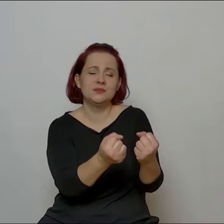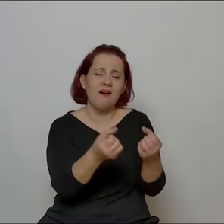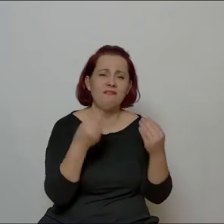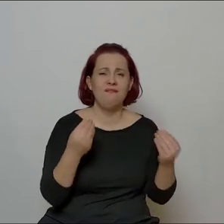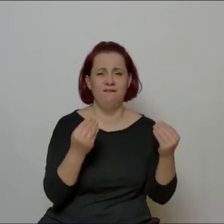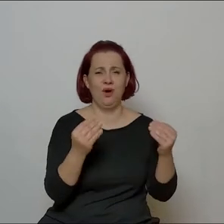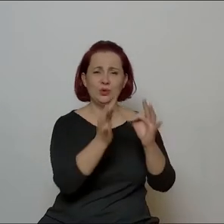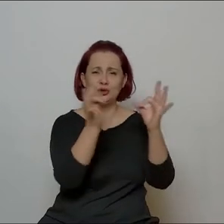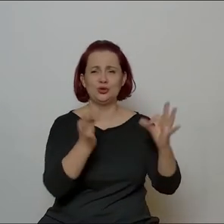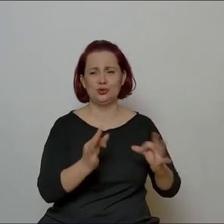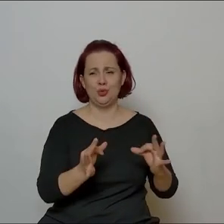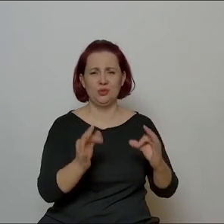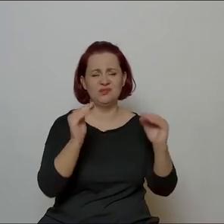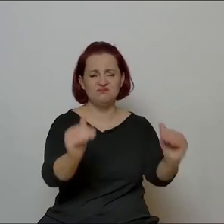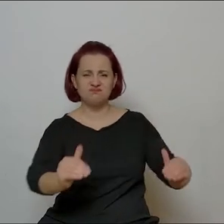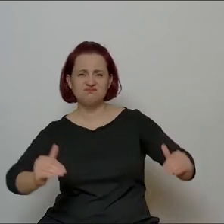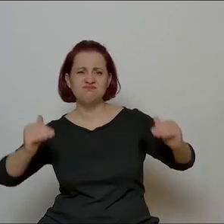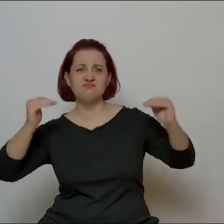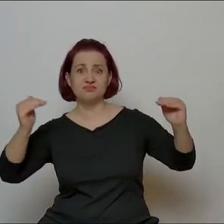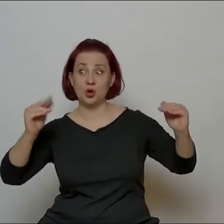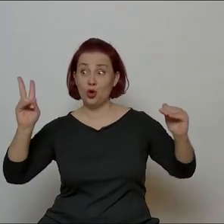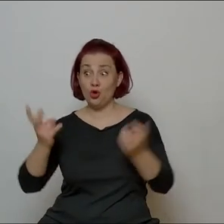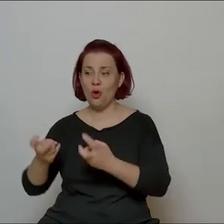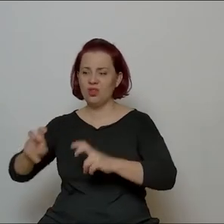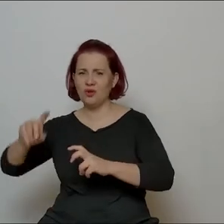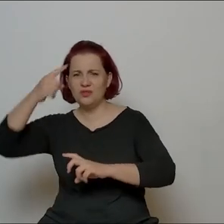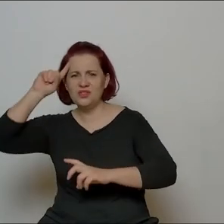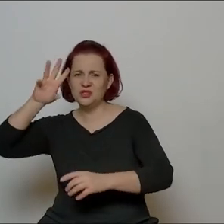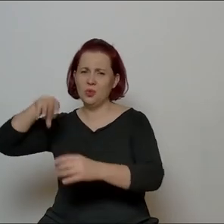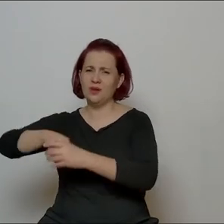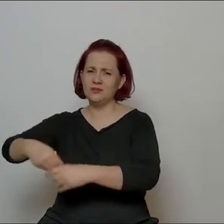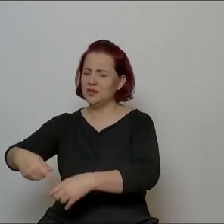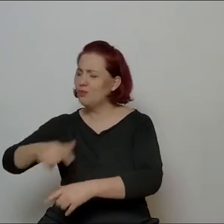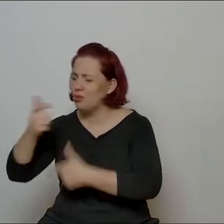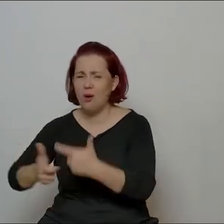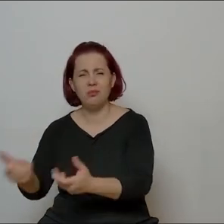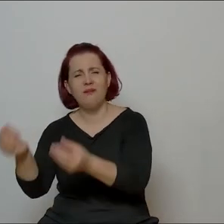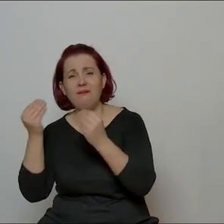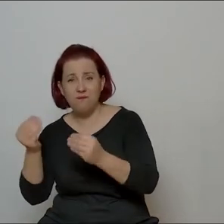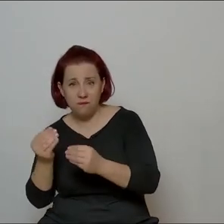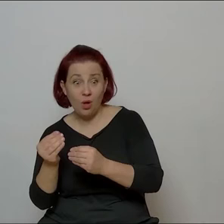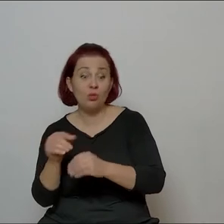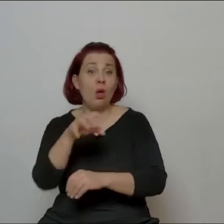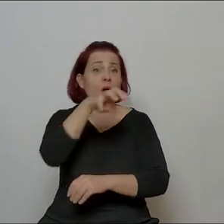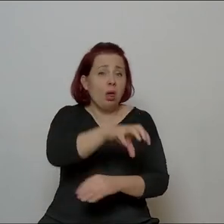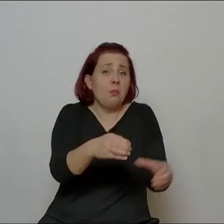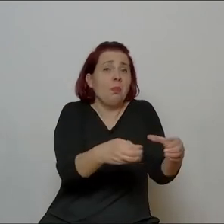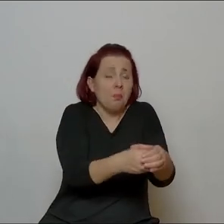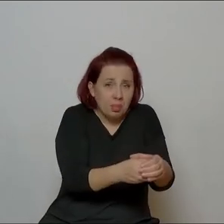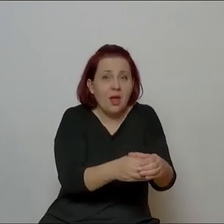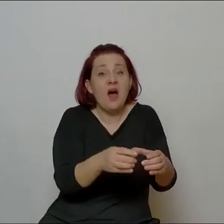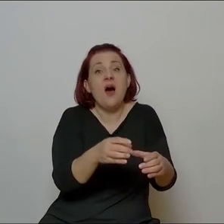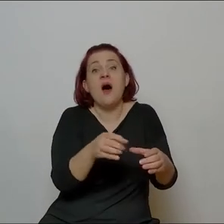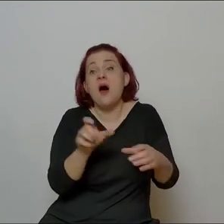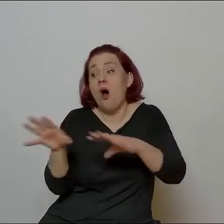która wymaga sporego wysiłku, nadal jest. Natomiast na pewno jest to garstka, która się coraz bardziej zawęża.